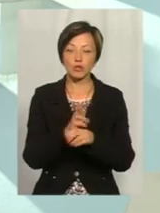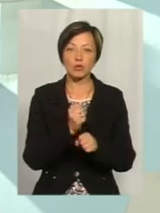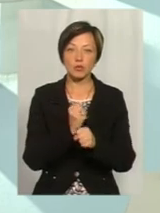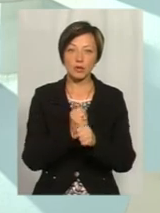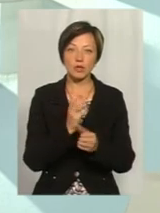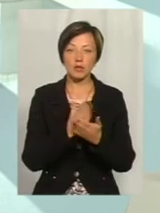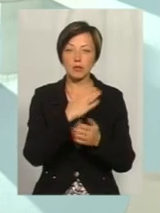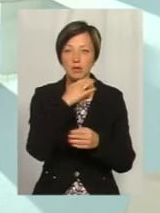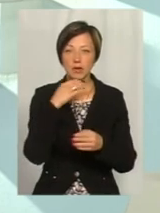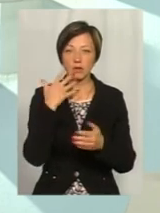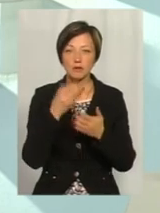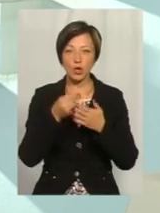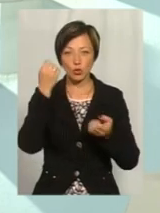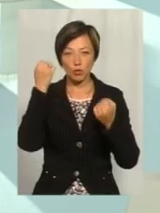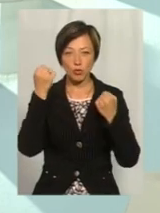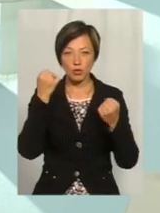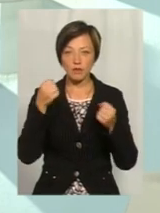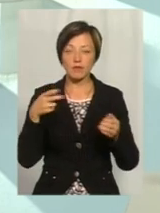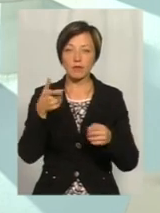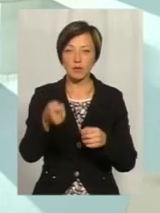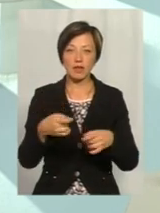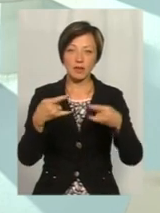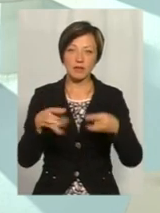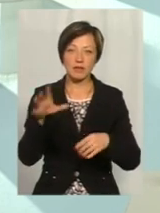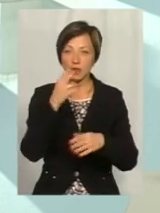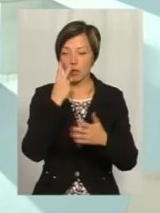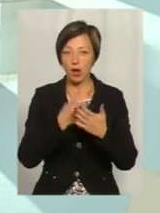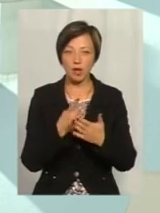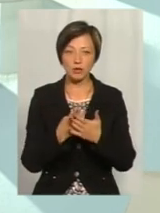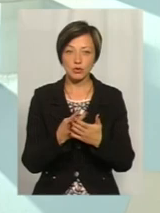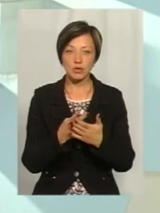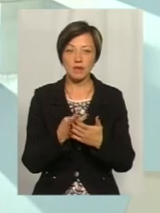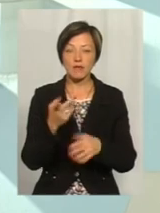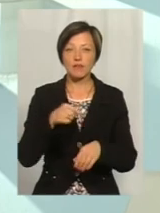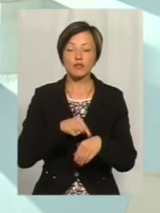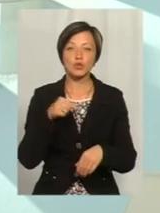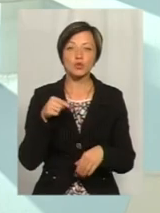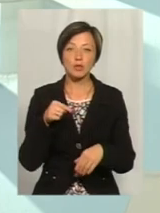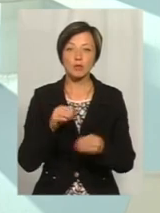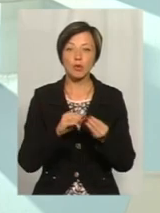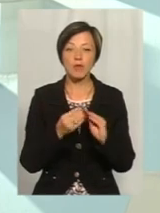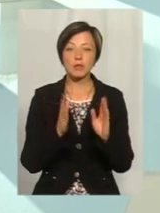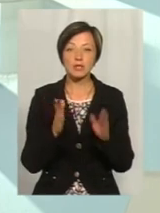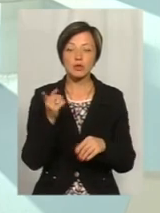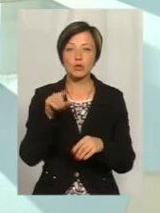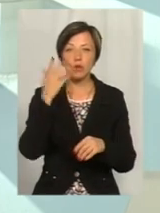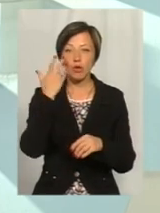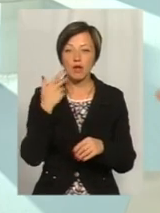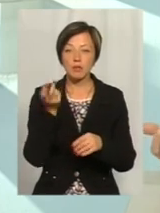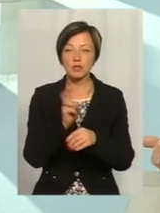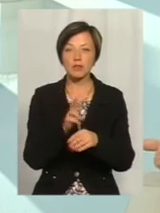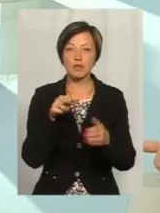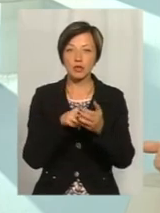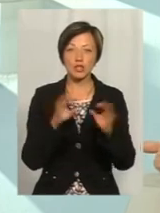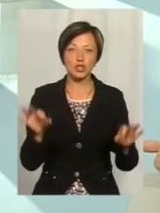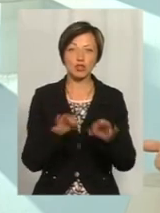дуже багато своїх турбот, ви вімкнули телевізор, у вас все показує. Тому ви відчуєте проблему тільки тоді, коли ви прийшли, вімкнули